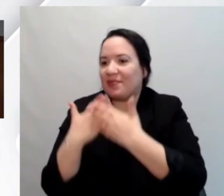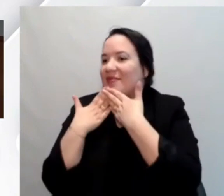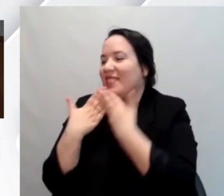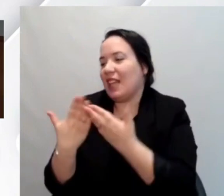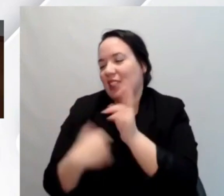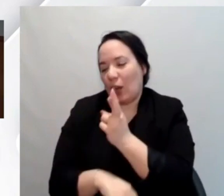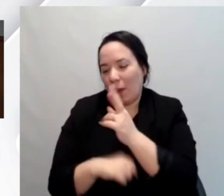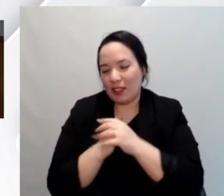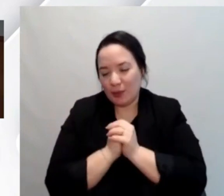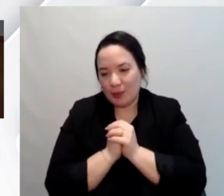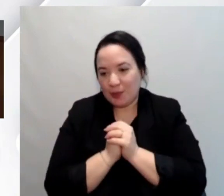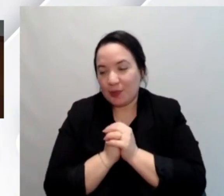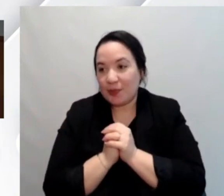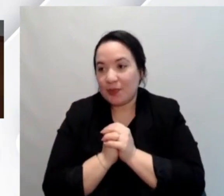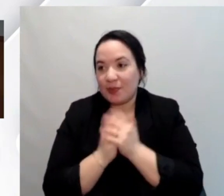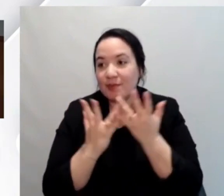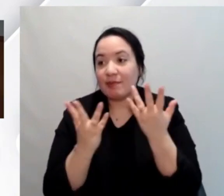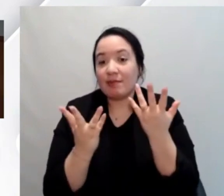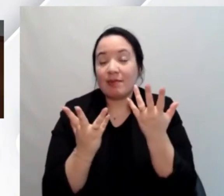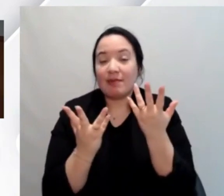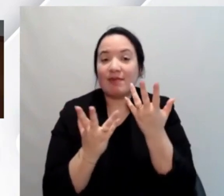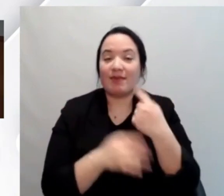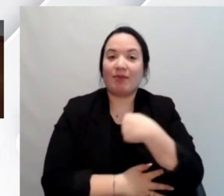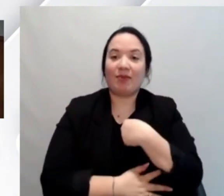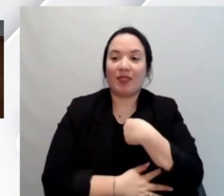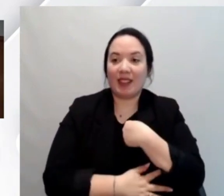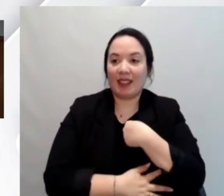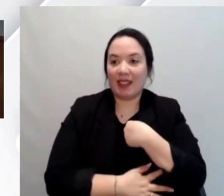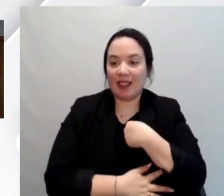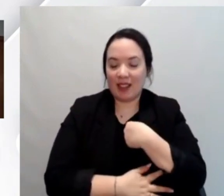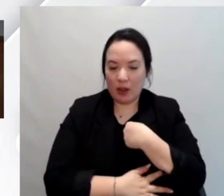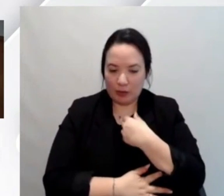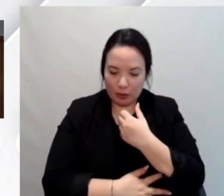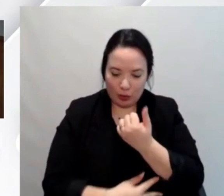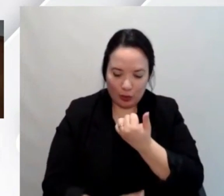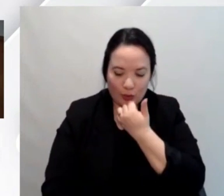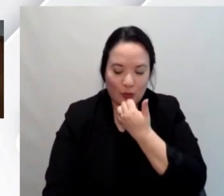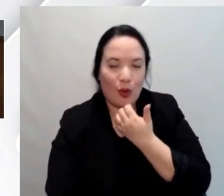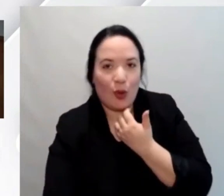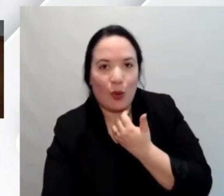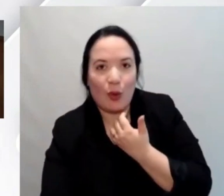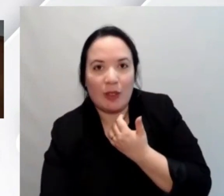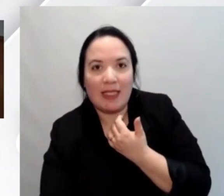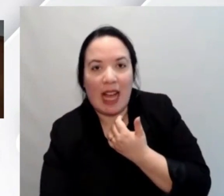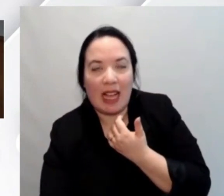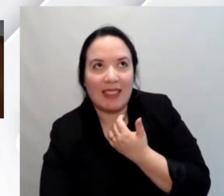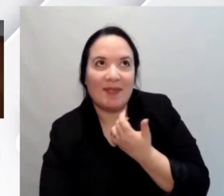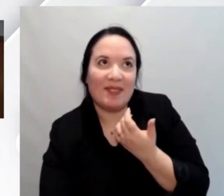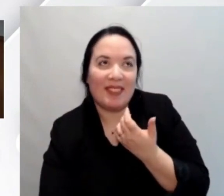io forse perdonatevi vorrei andare controcorrente non parlerei tanto di crisi perché mi sa